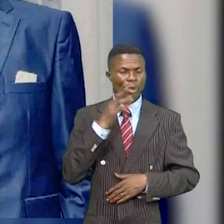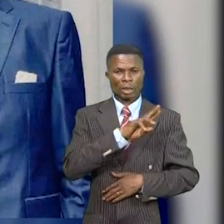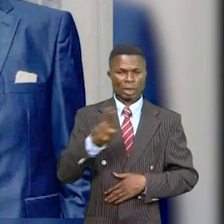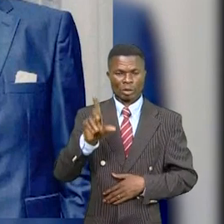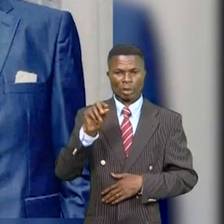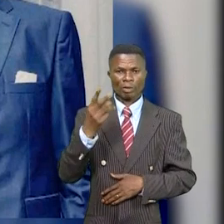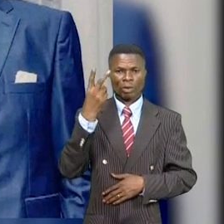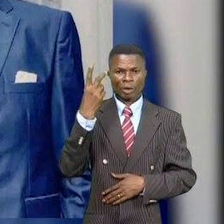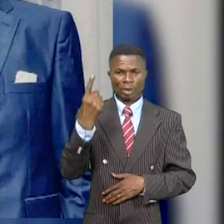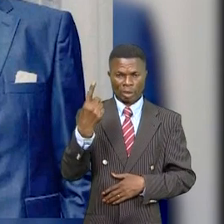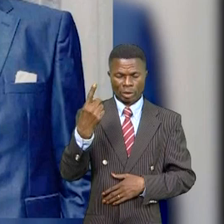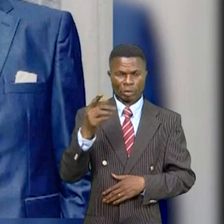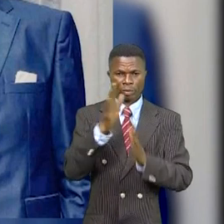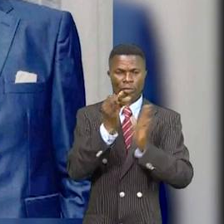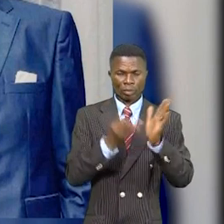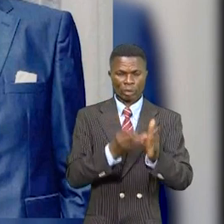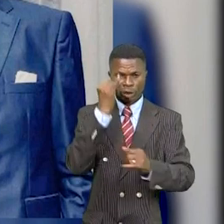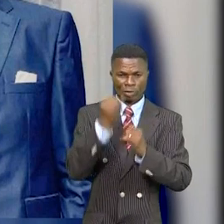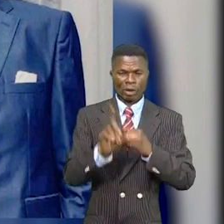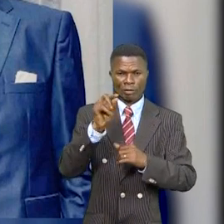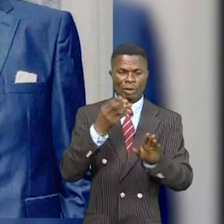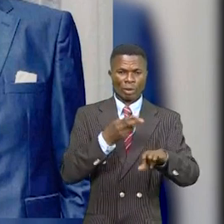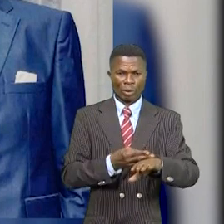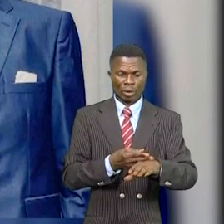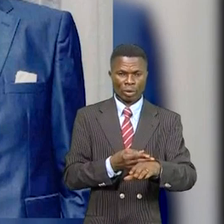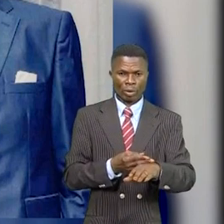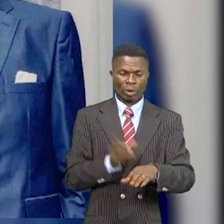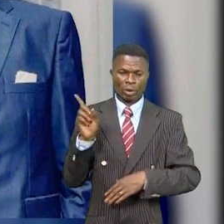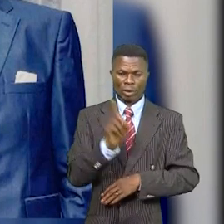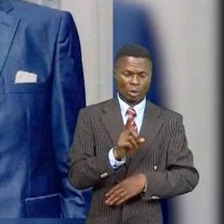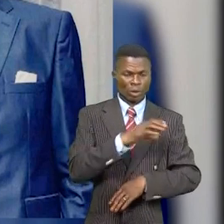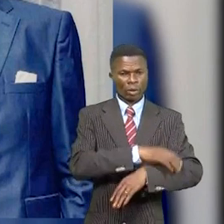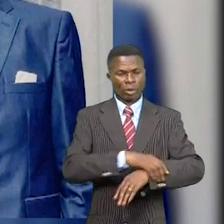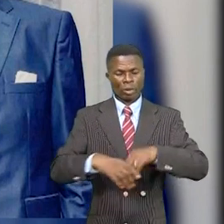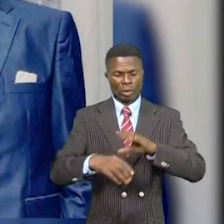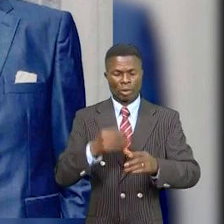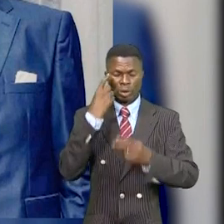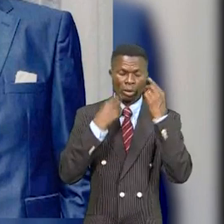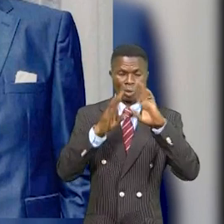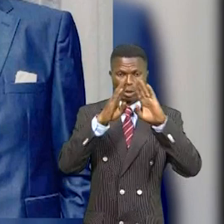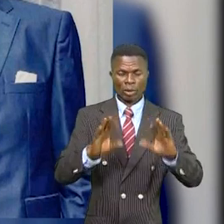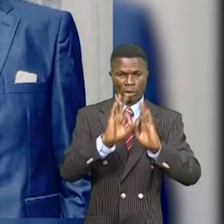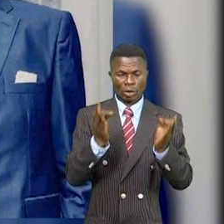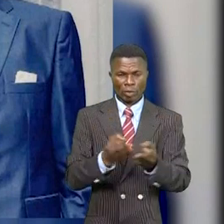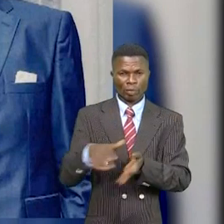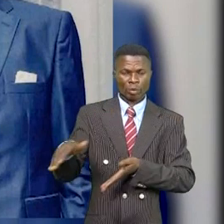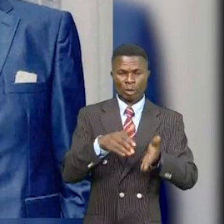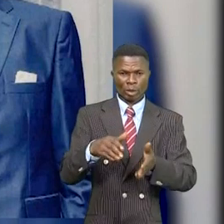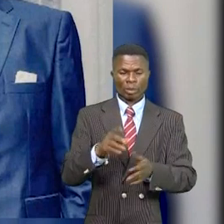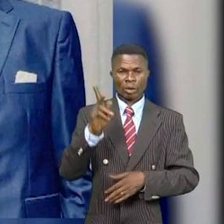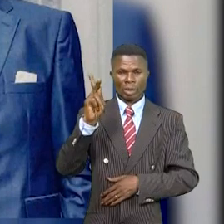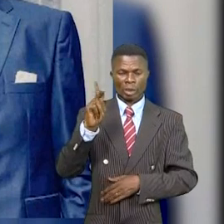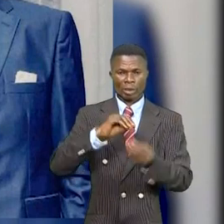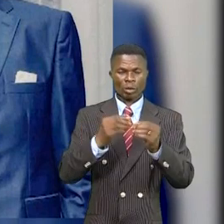Tchinkinkou de 17h à 20h recueillement au domicile familial 6 rue et Cagnan